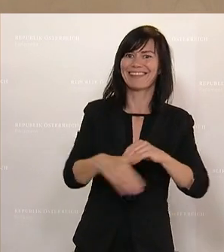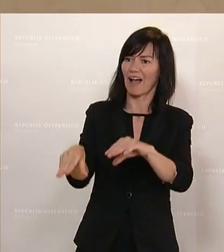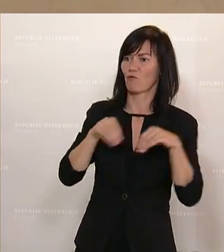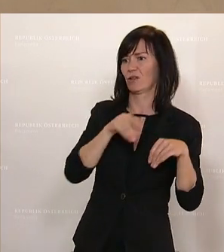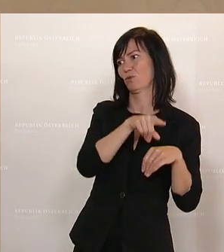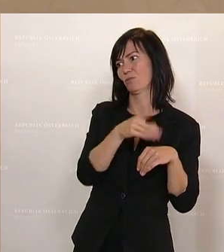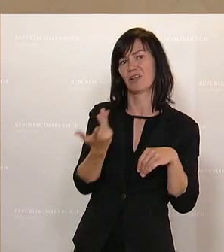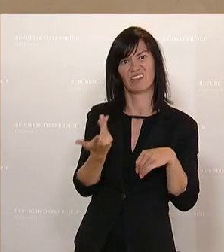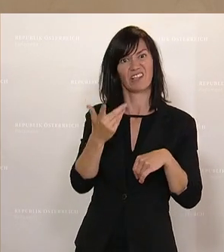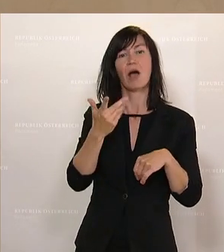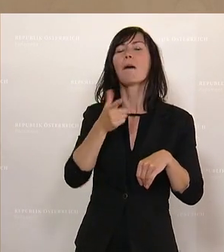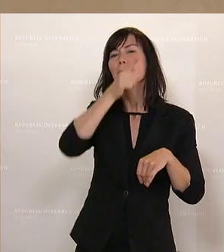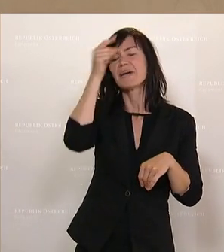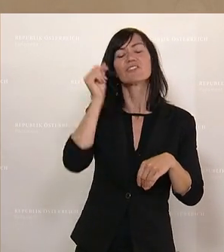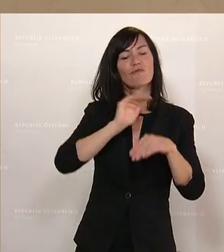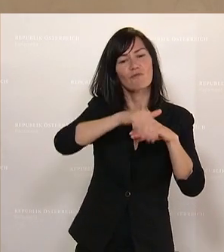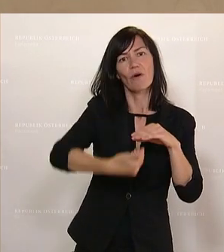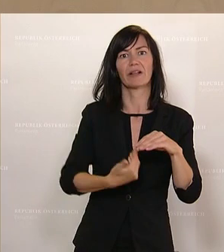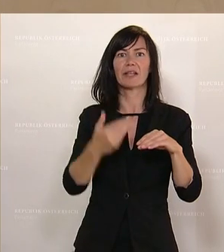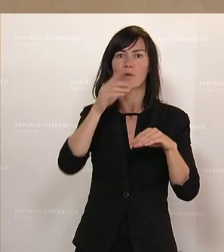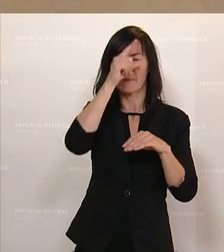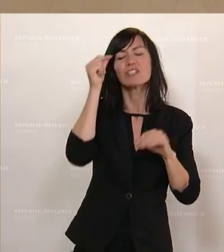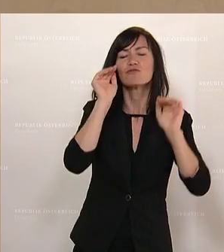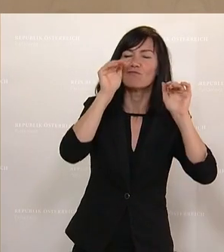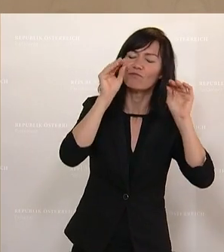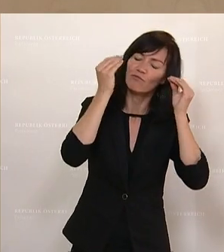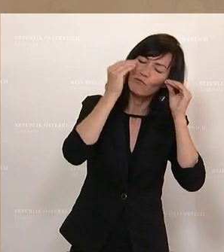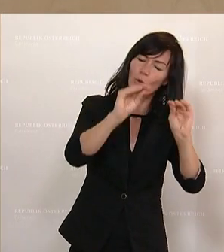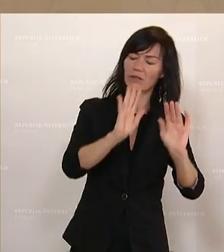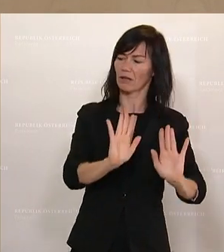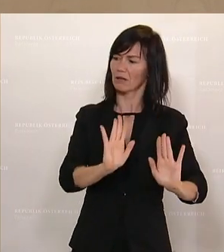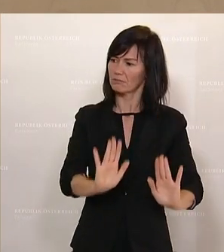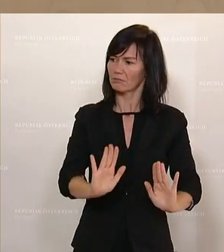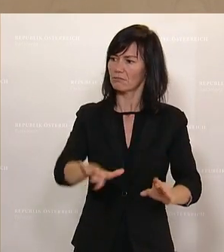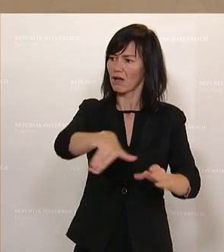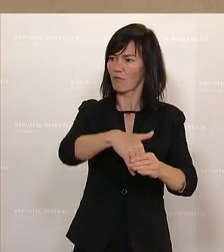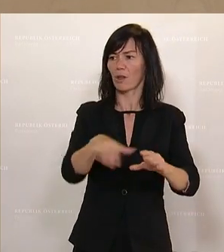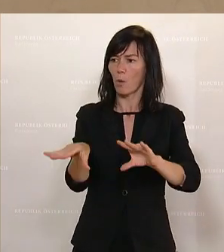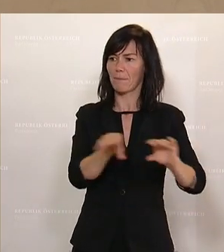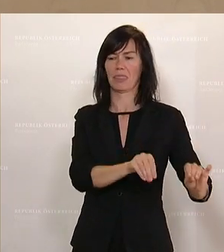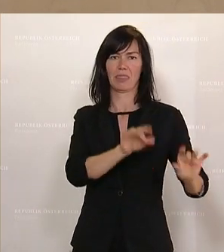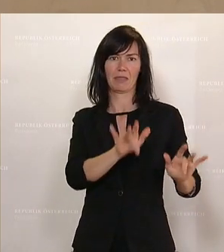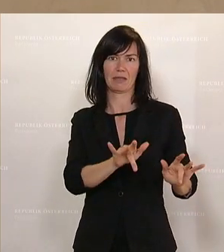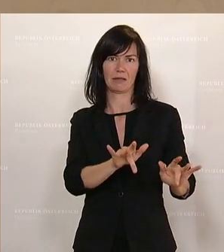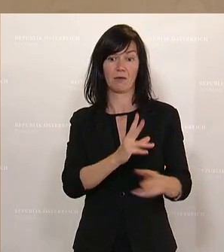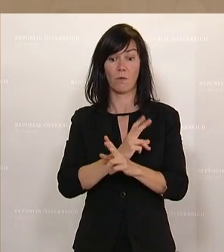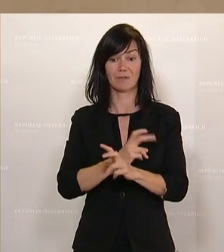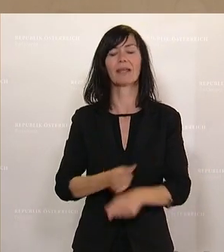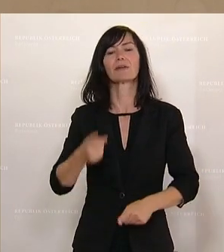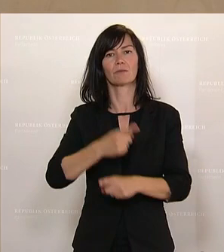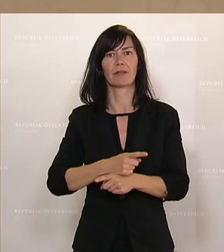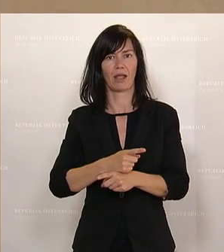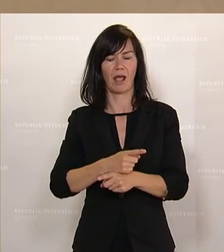menschenwürdig aufgenommen werden. Wir können als neutrales Österreich in diesem schrecklichen